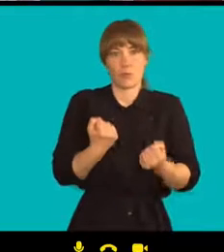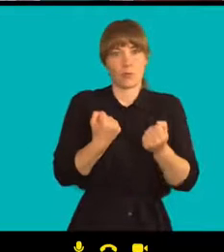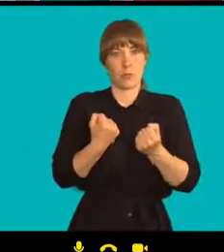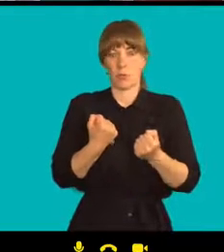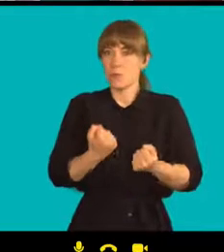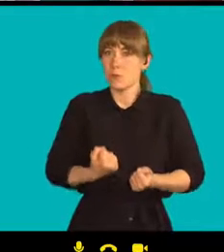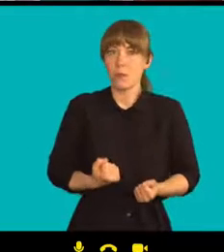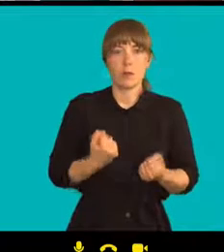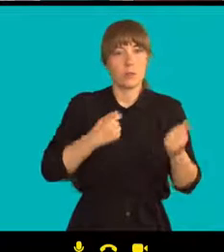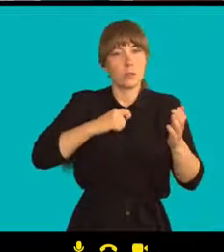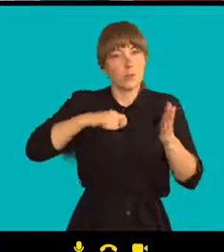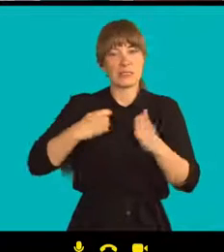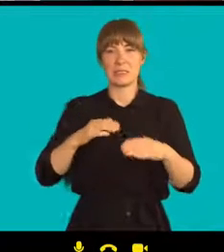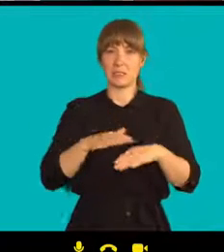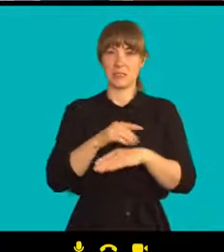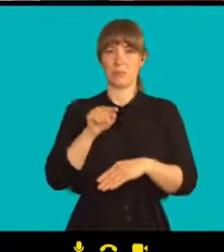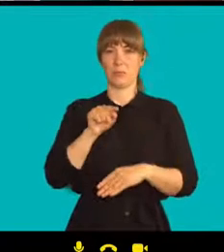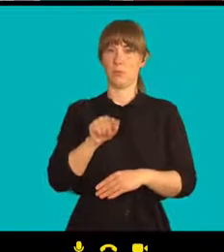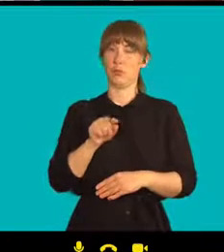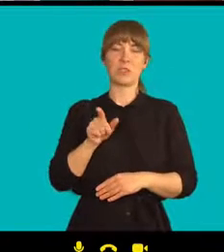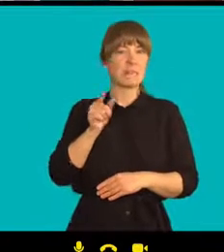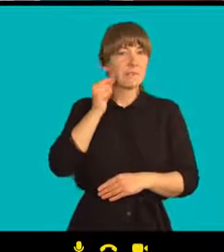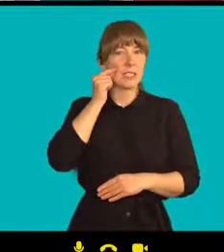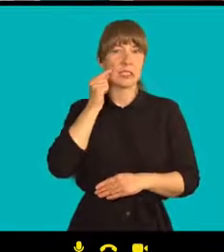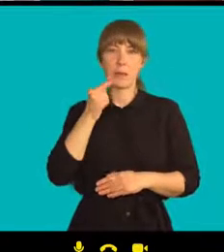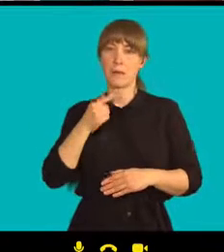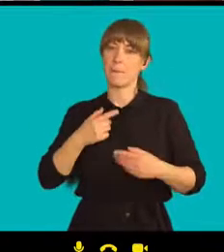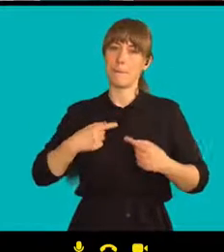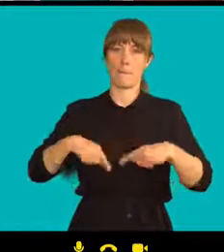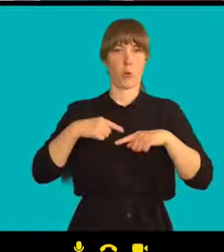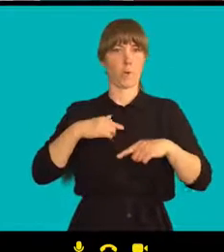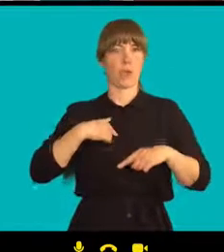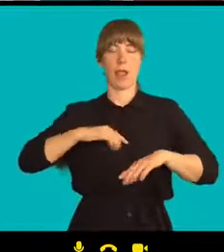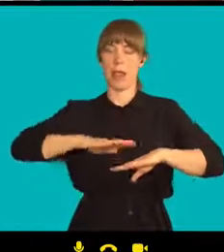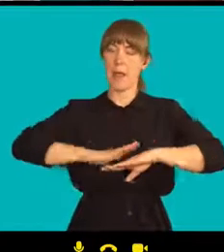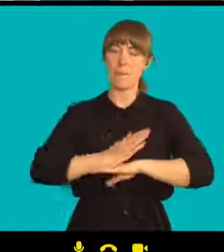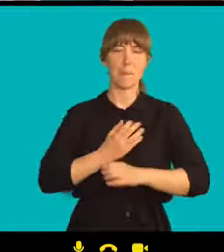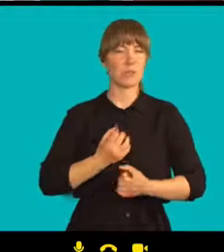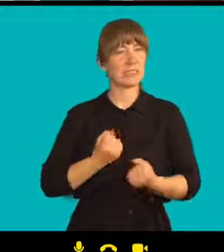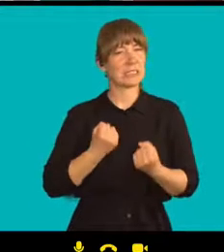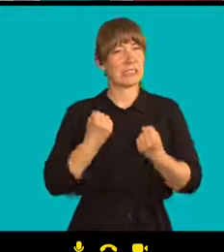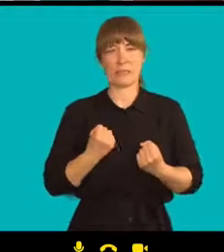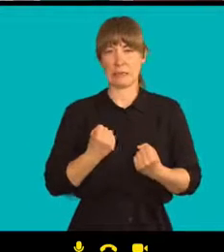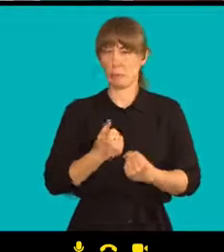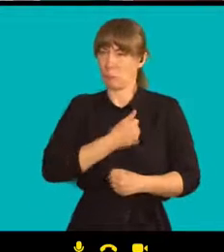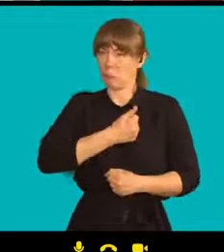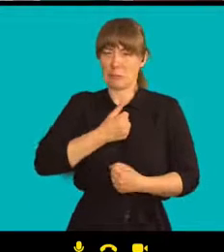Já myslím, že to byl ten nejobtížnější emocionální okamžik při natáčení z celého filmu.